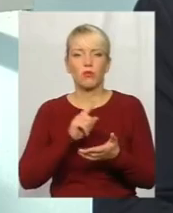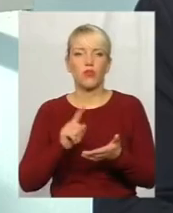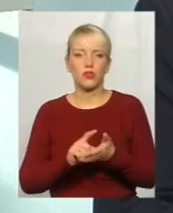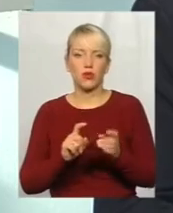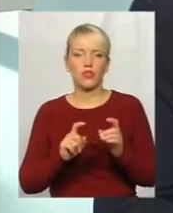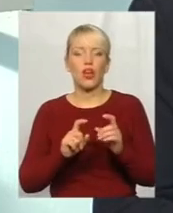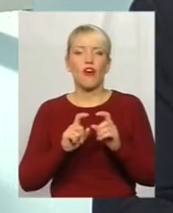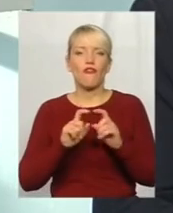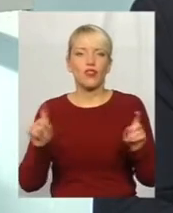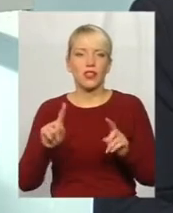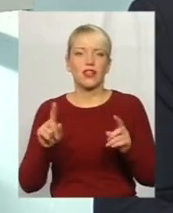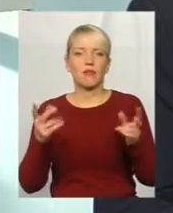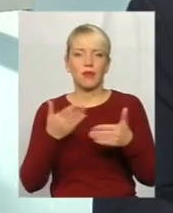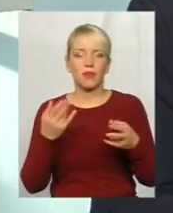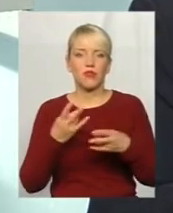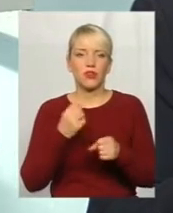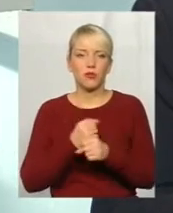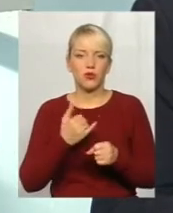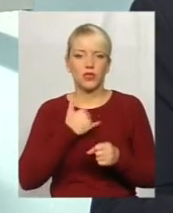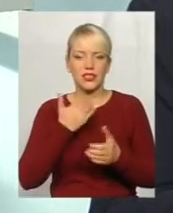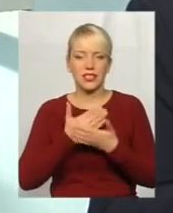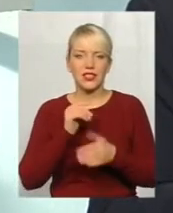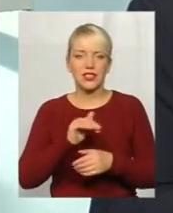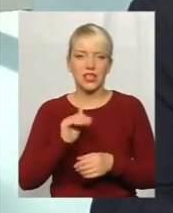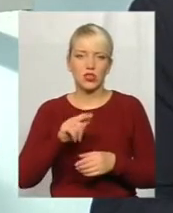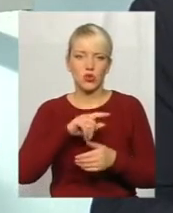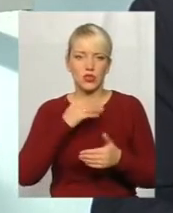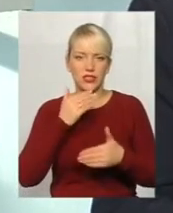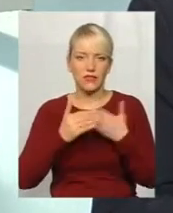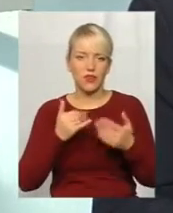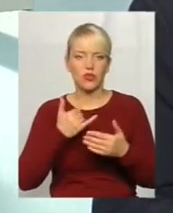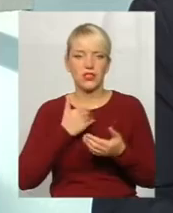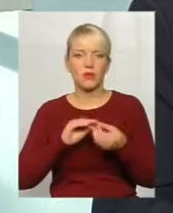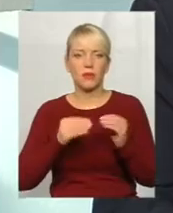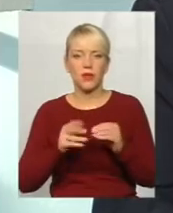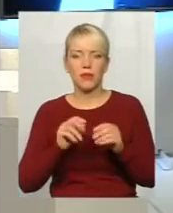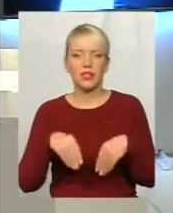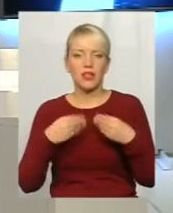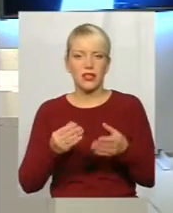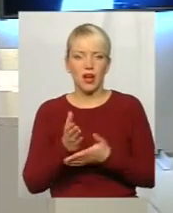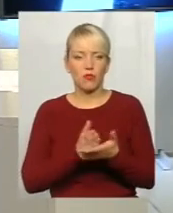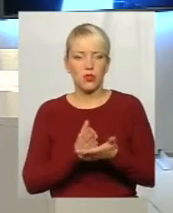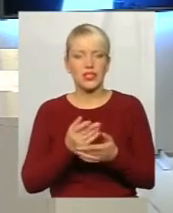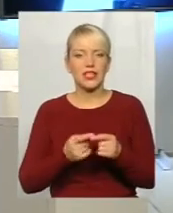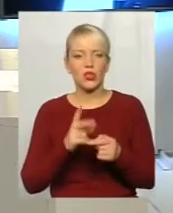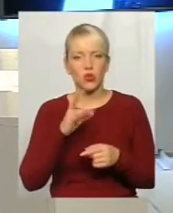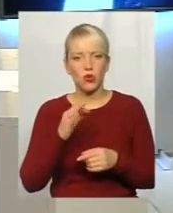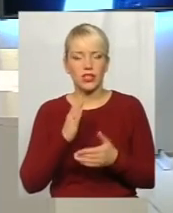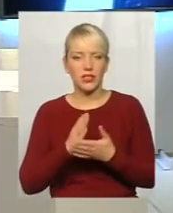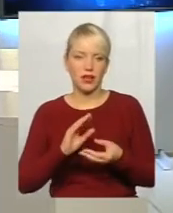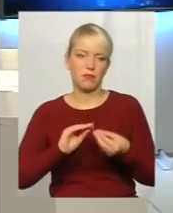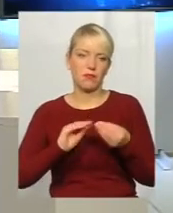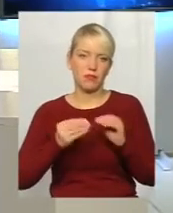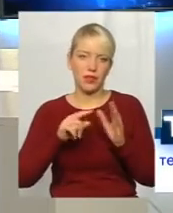На превеликий жаль. У нас тисячу звернень. У нас є проблеми, які зв'язані з наданням послуг і так далі. Але є питання, які